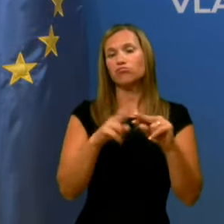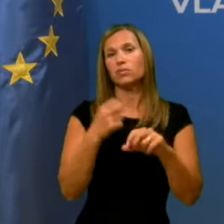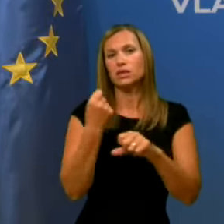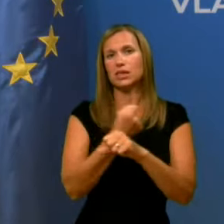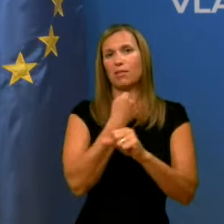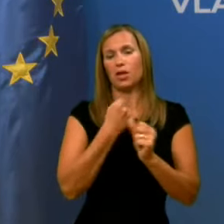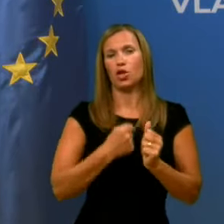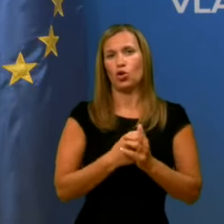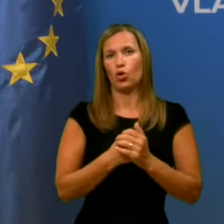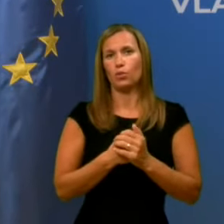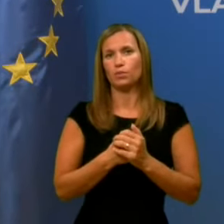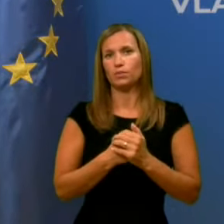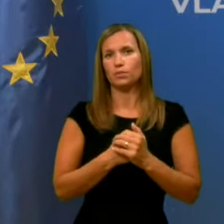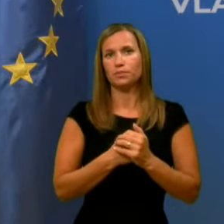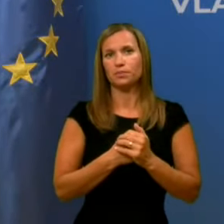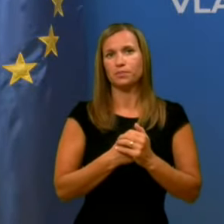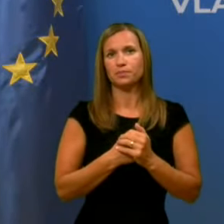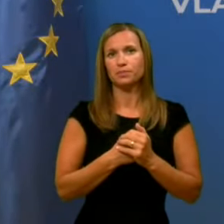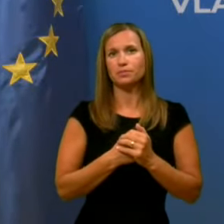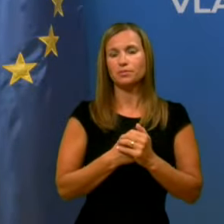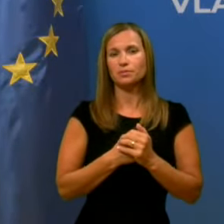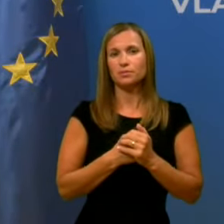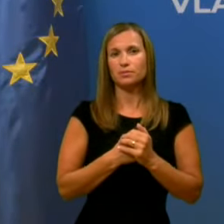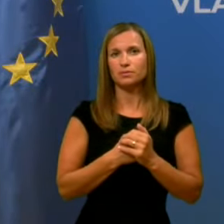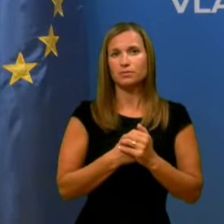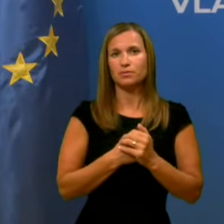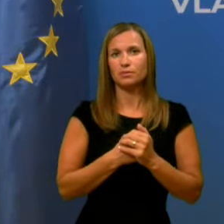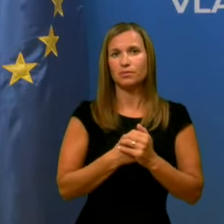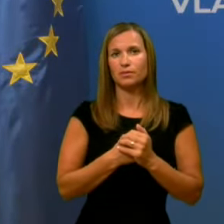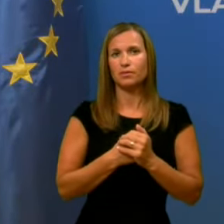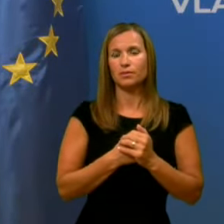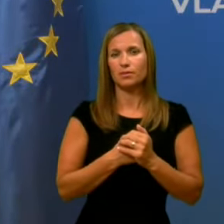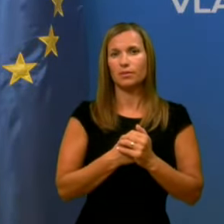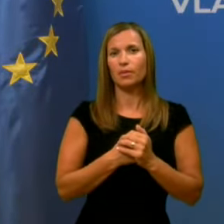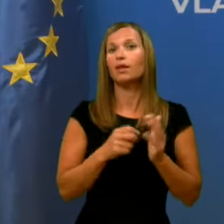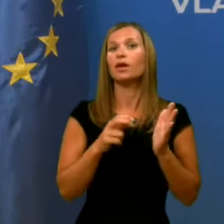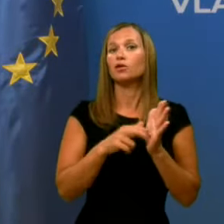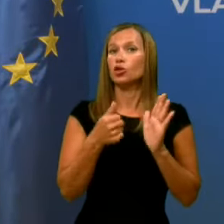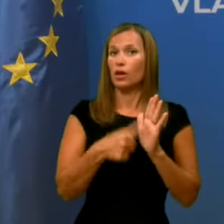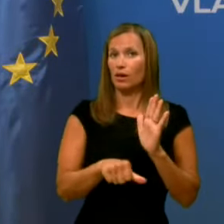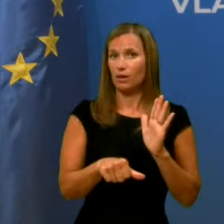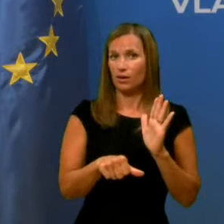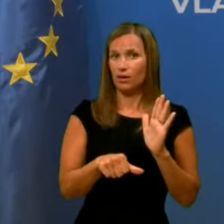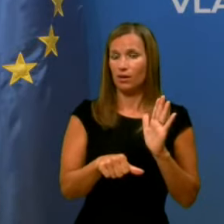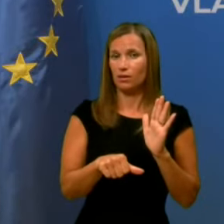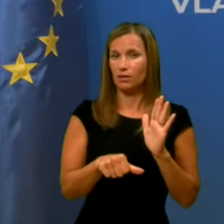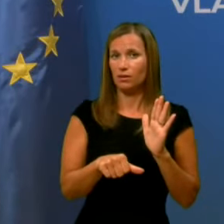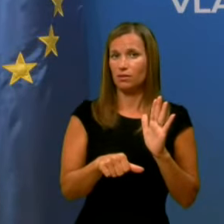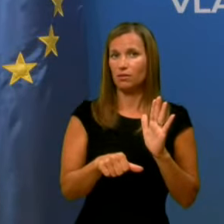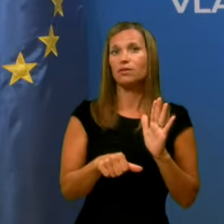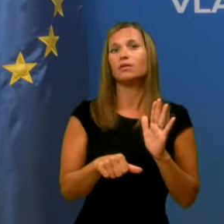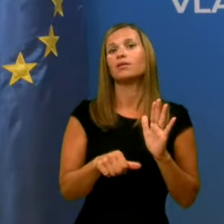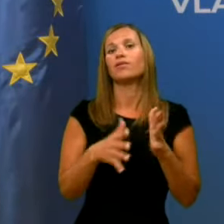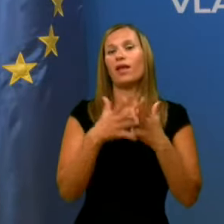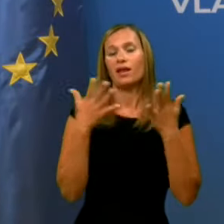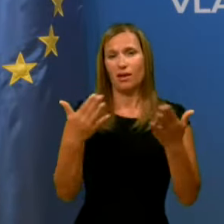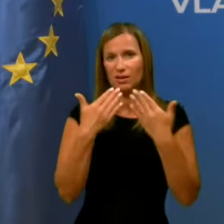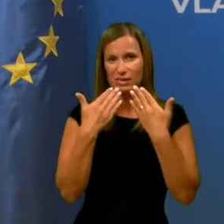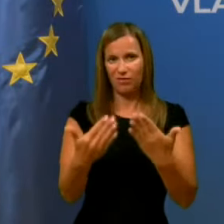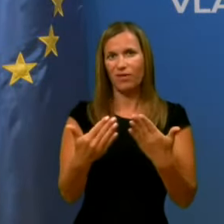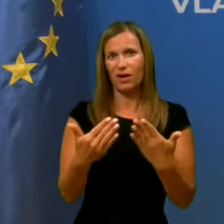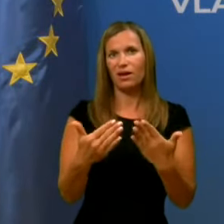prej kolega povedal. Naj še enkrat izrazim veliko zahvalo